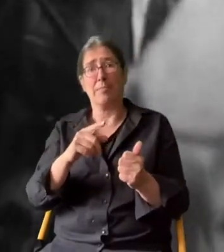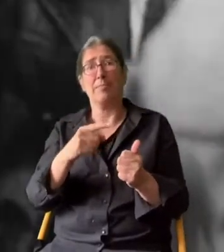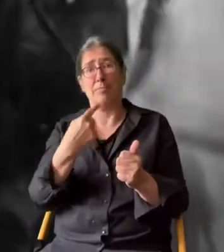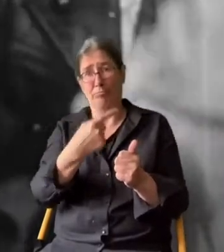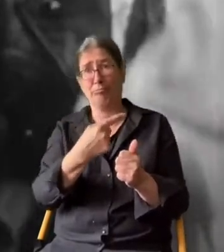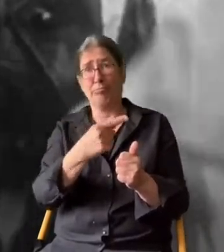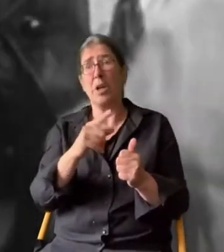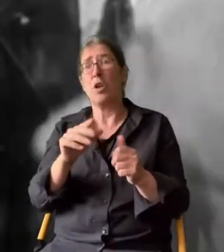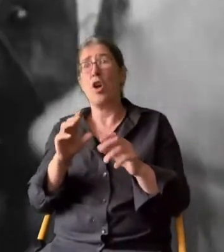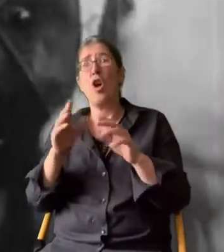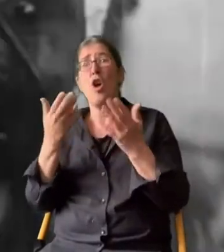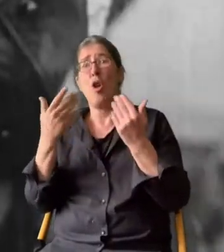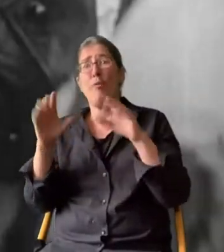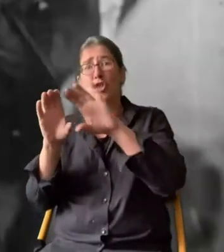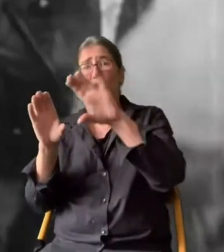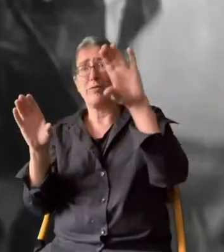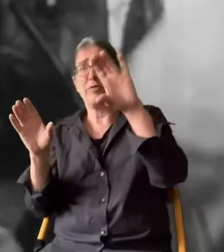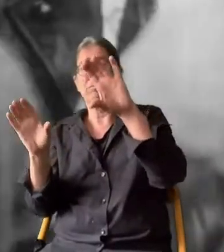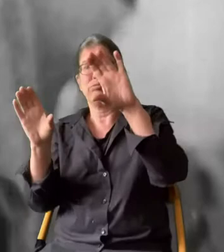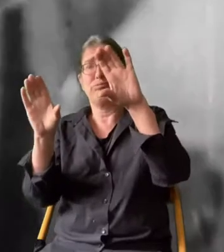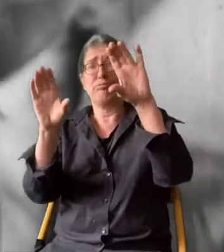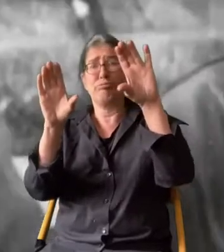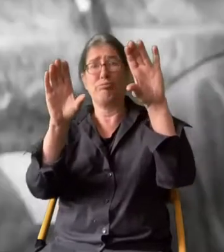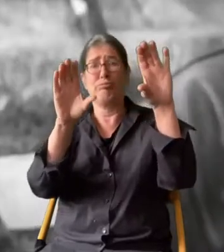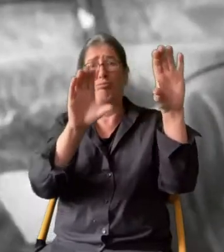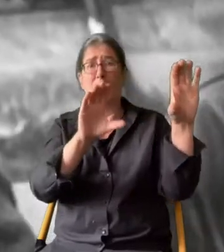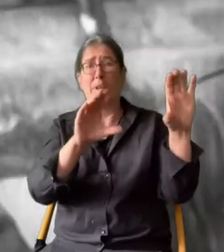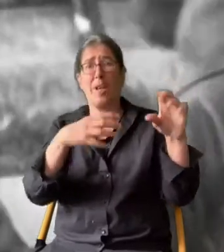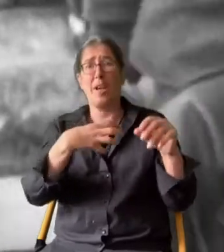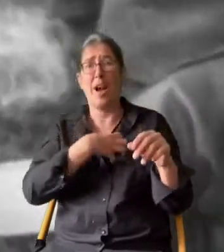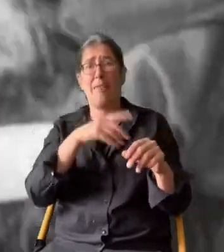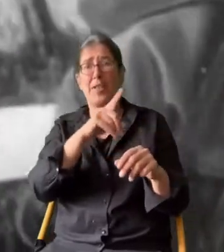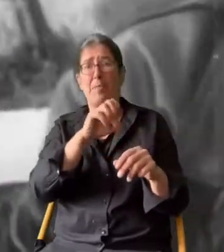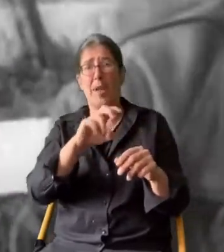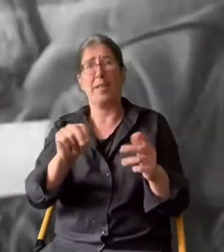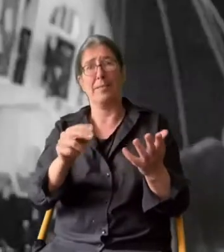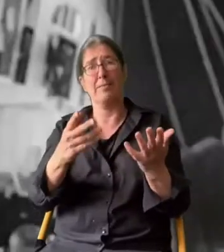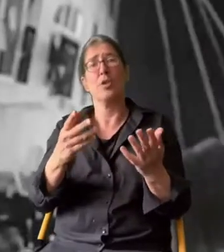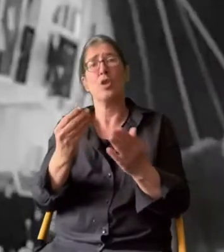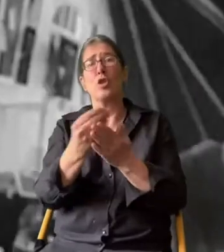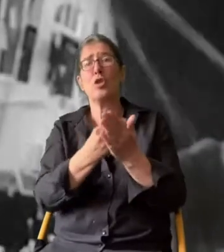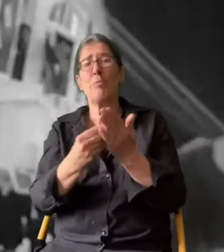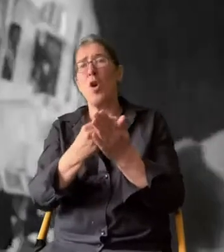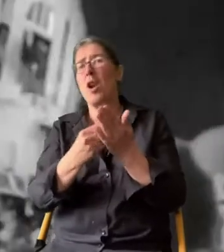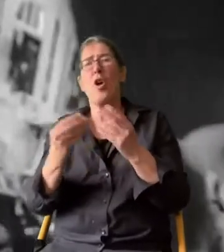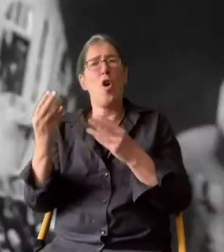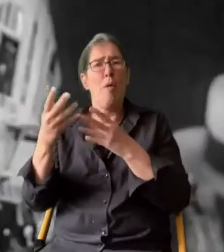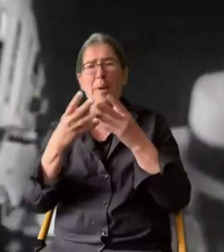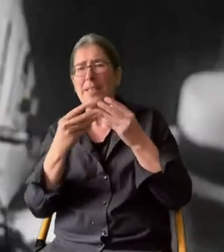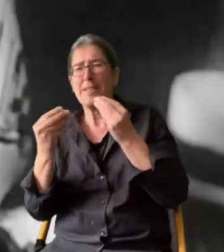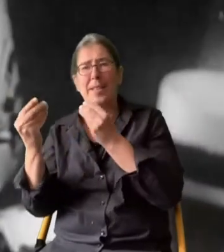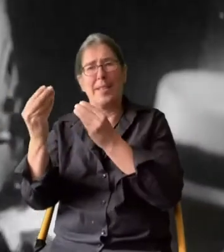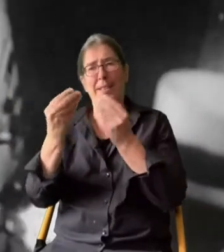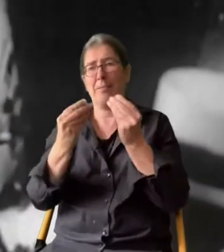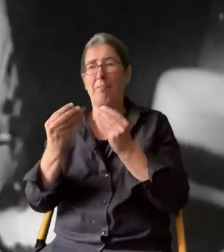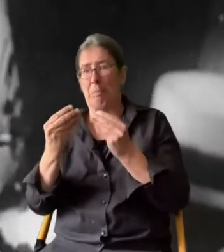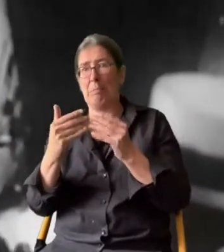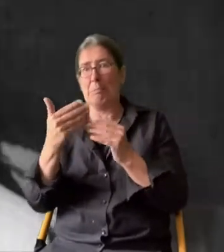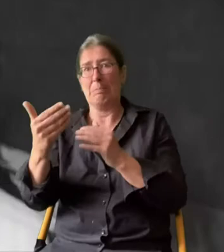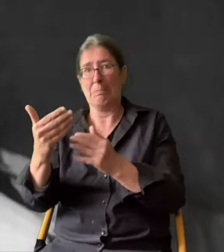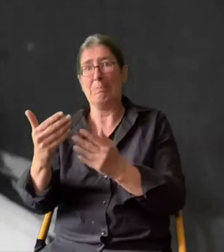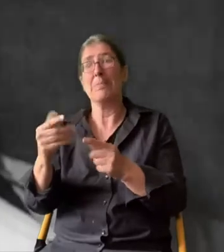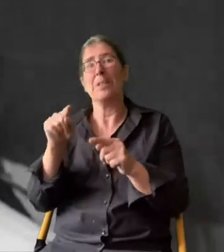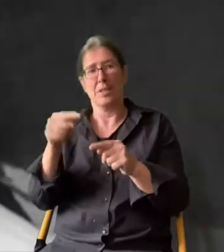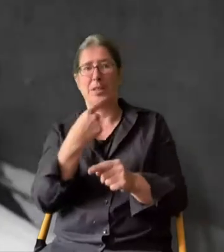umrundet mit seinem Luftschiff Graf Zeppelin die Welt und wird stürmisch gefeiert. Der Zeppelin ist Symbol der Fernweh-Romantik des